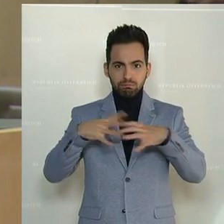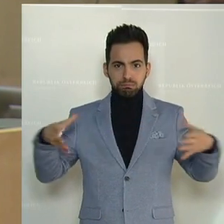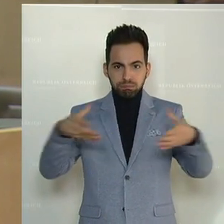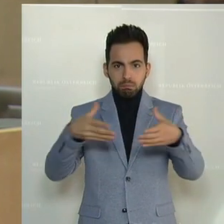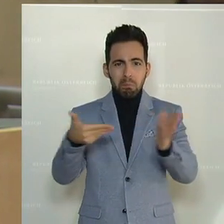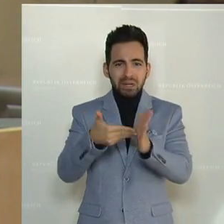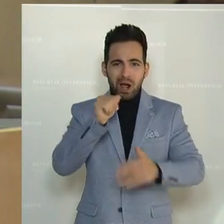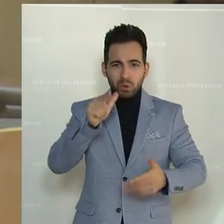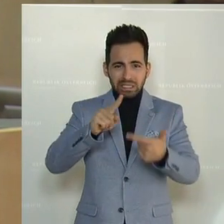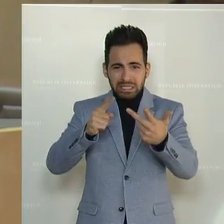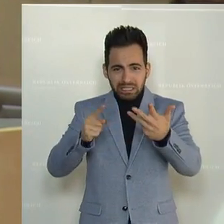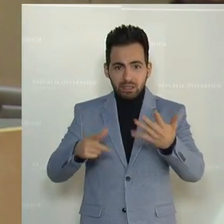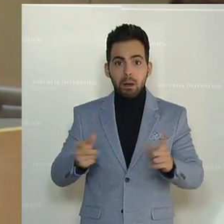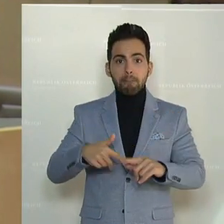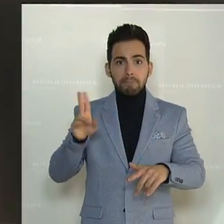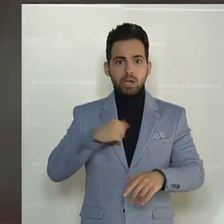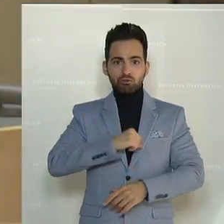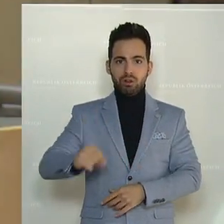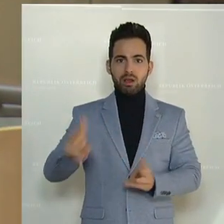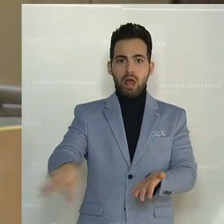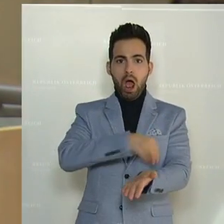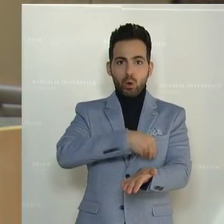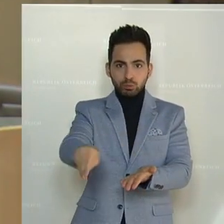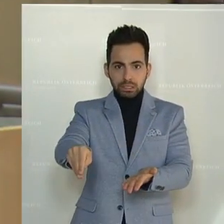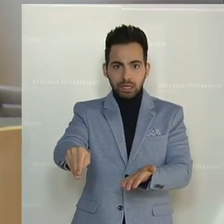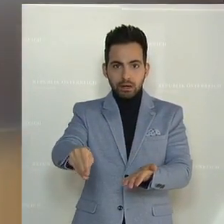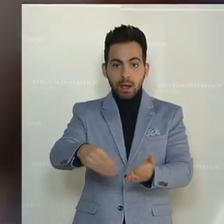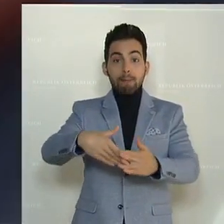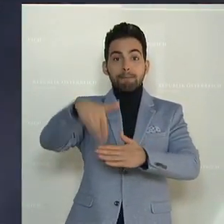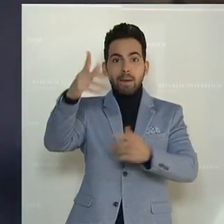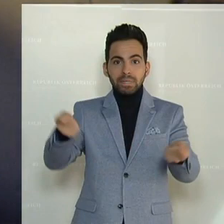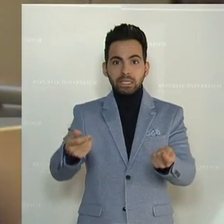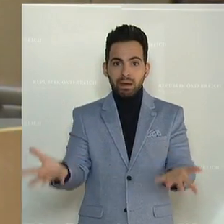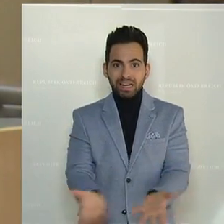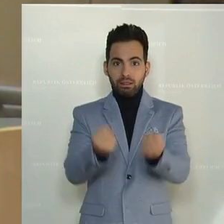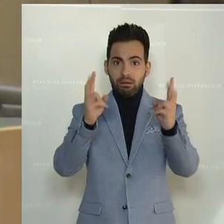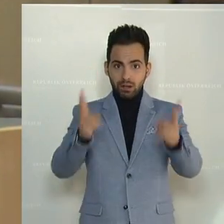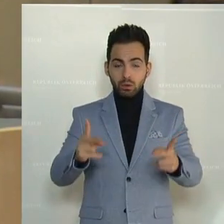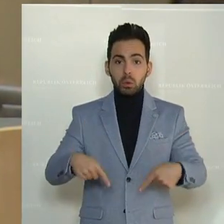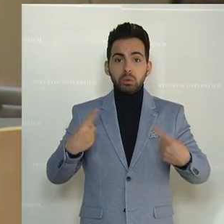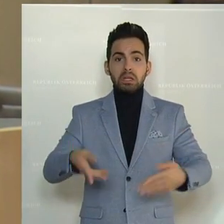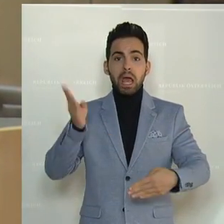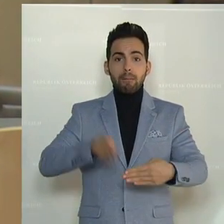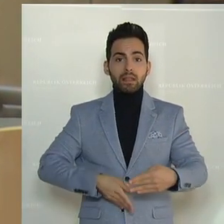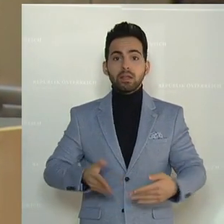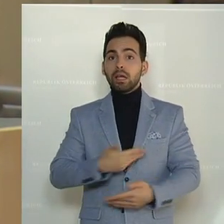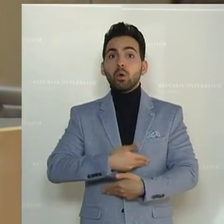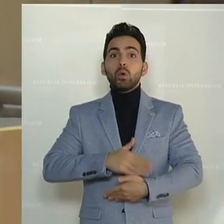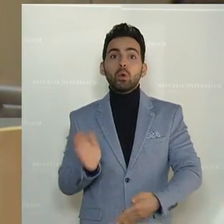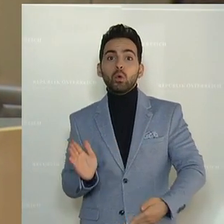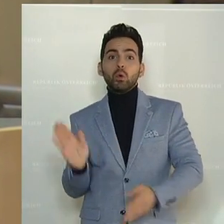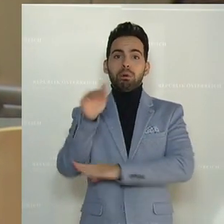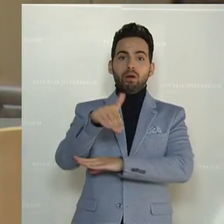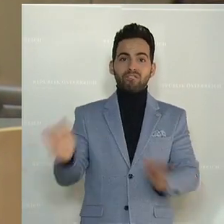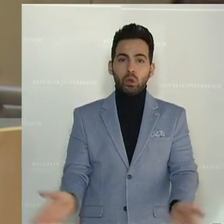das hätten Sie nicht gebraucht. Sie hätten schneller auszahlen können, mehr Betriebe gerettet und am Ende hätte es nie eine Überförderung geben